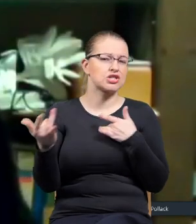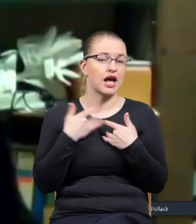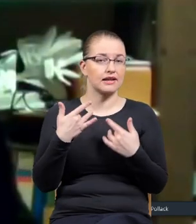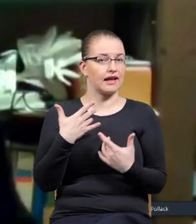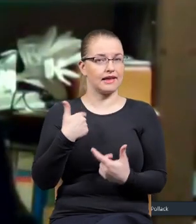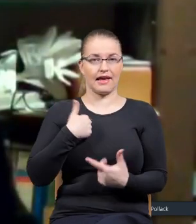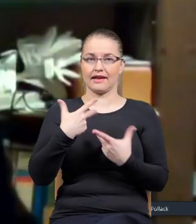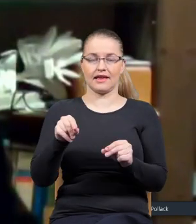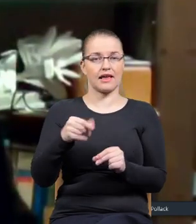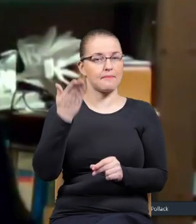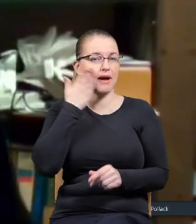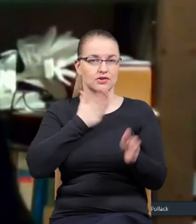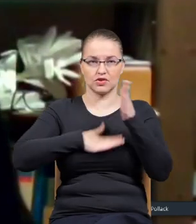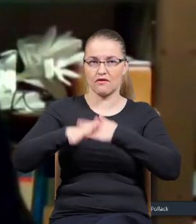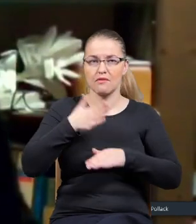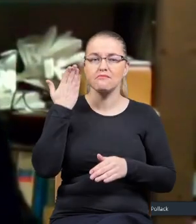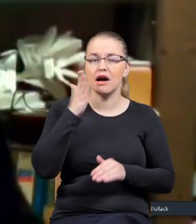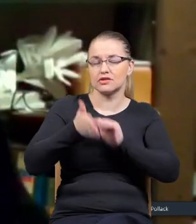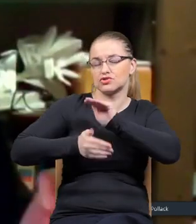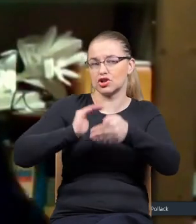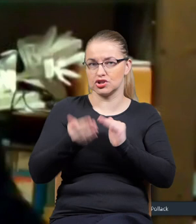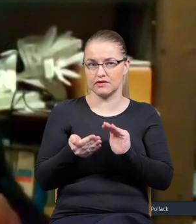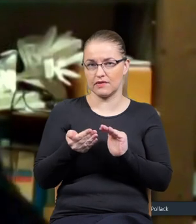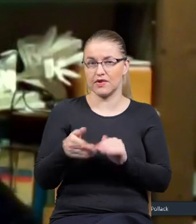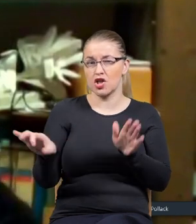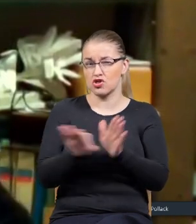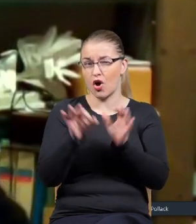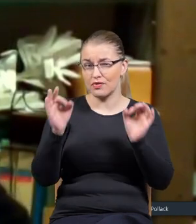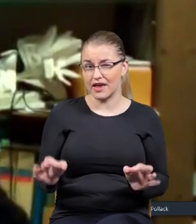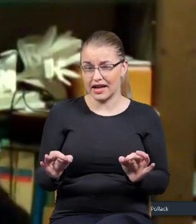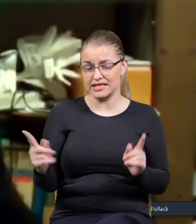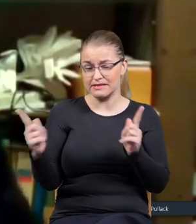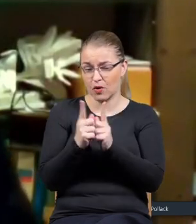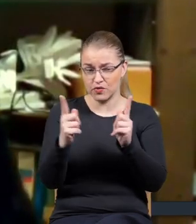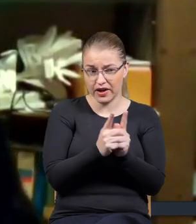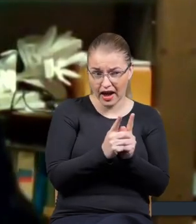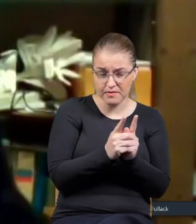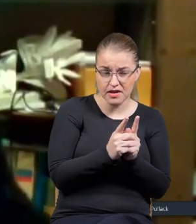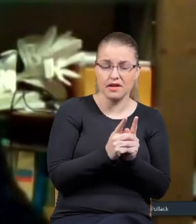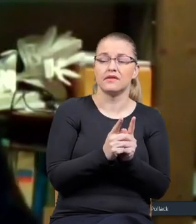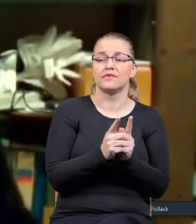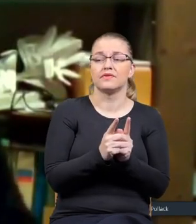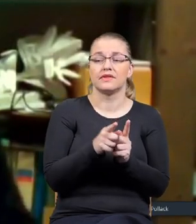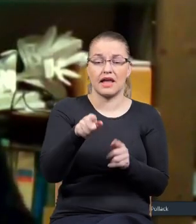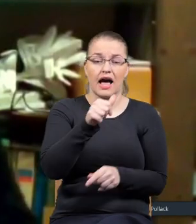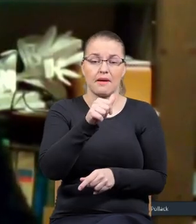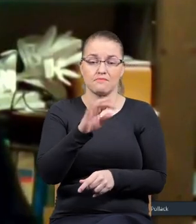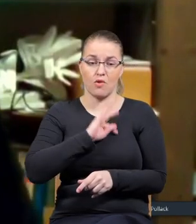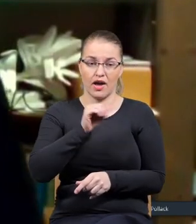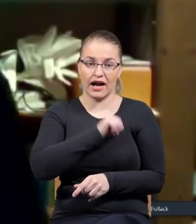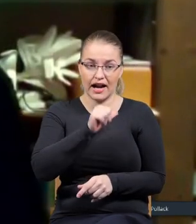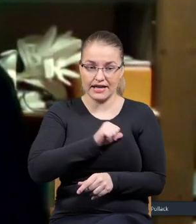Ja byłem bardzo zadowolony, bardzo szczęśliwy i do tej pory my się spotkamy z tej klasy